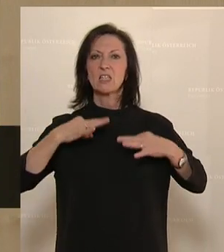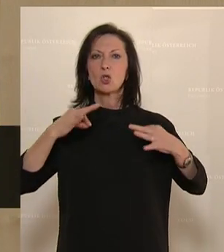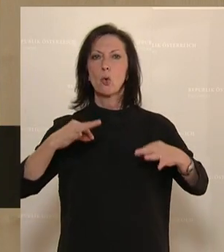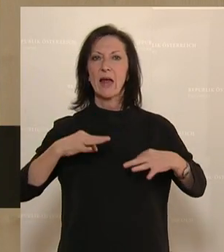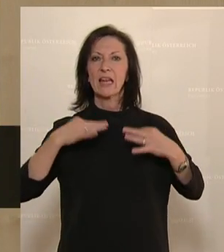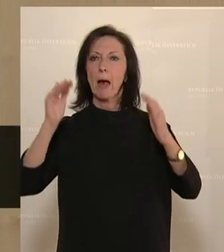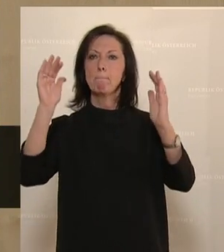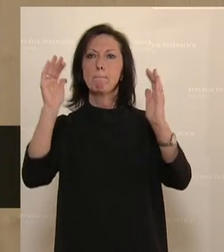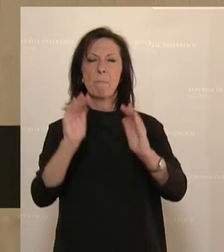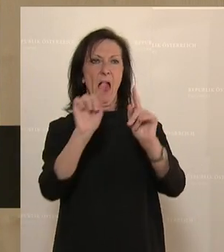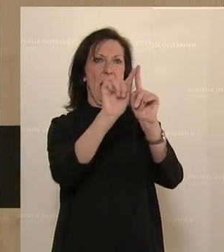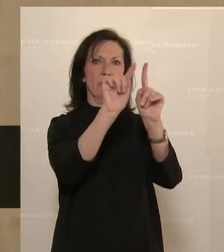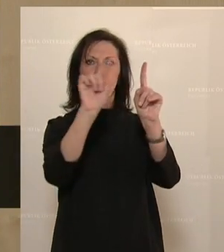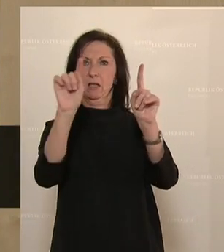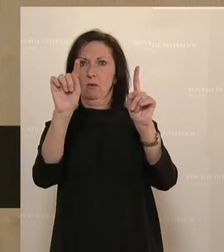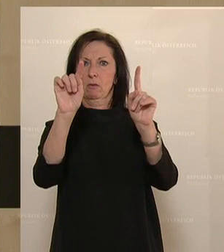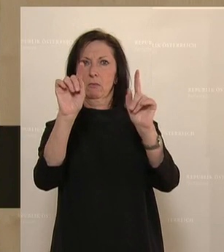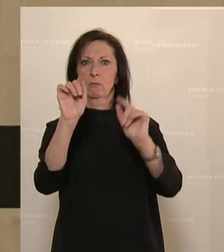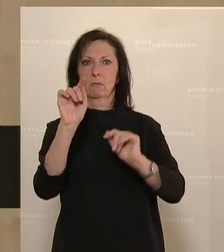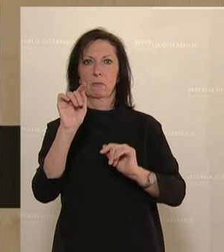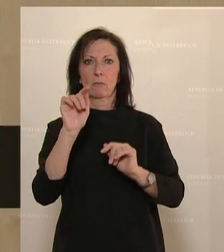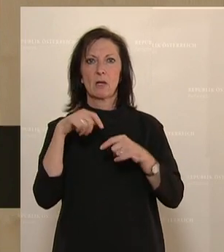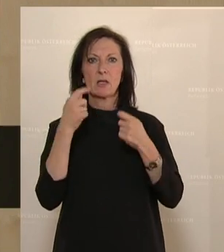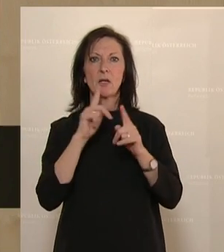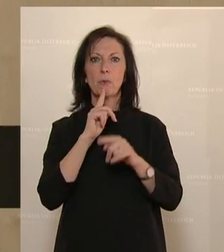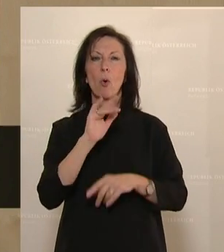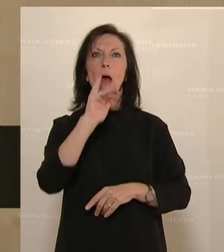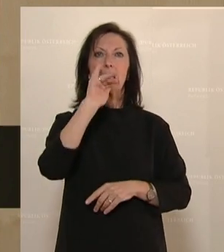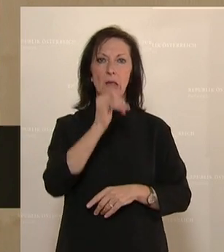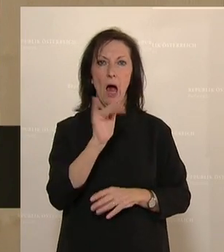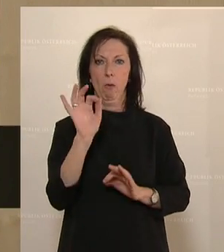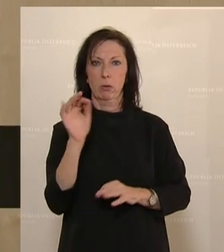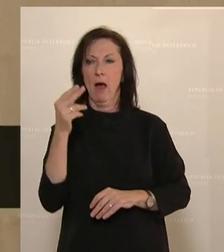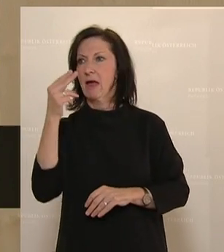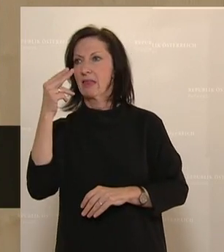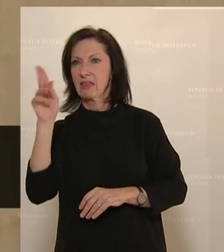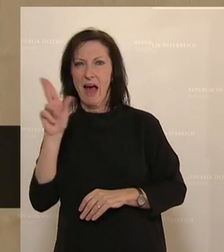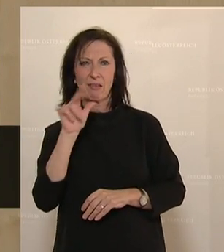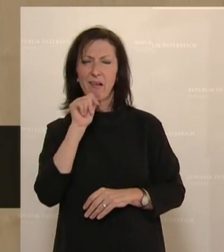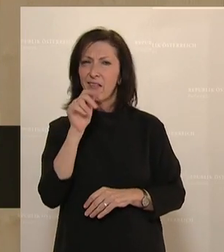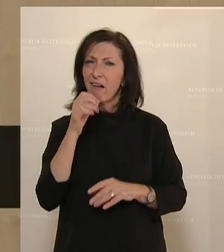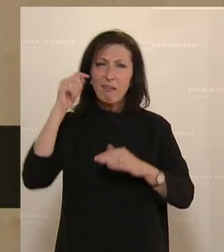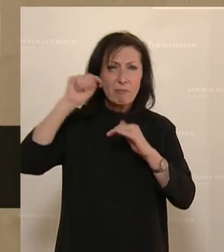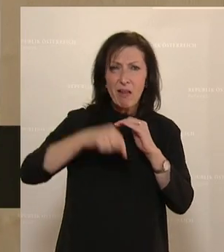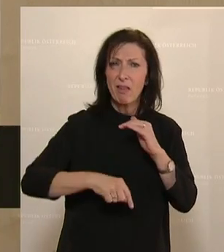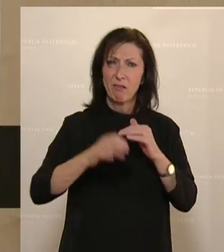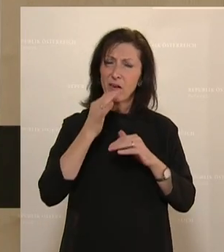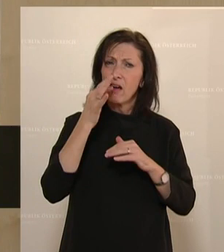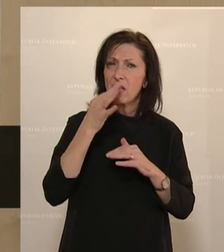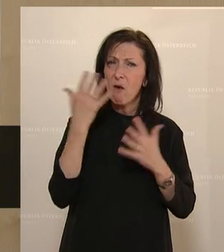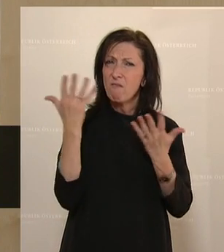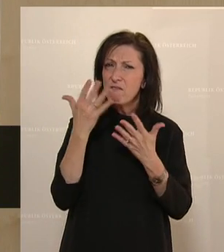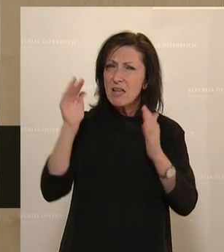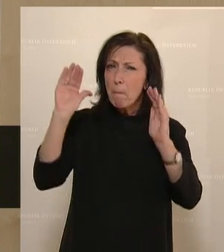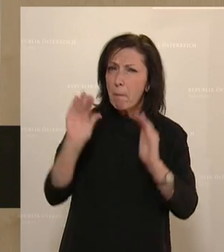Beeinträchtigungen sind lediglich eine Ja-Nein-Frage. Es wird hier nicht nach Details gefragt, wie die konkrete